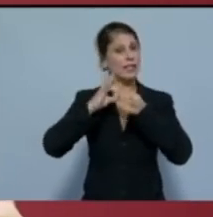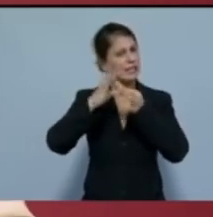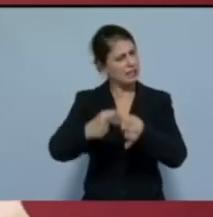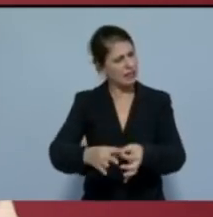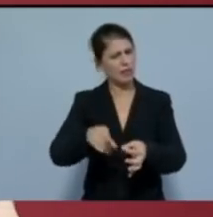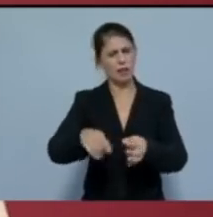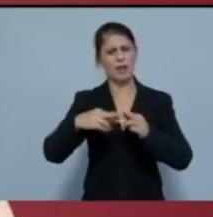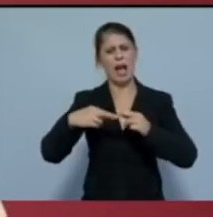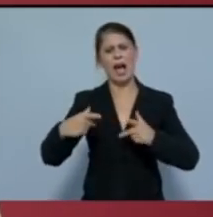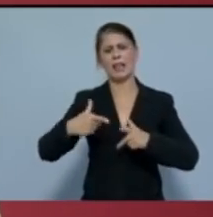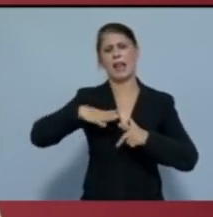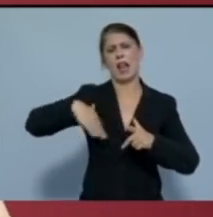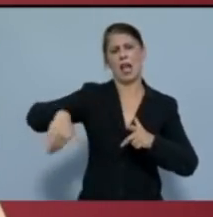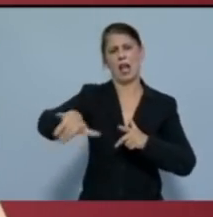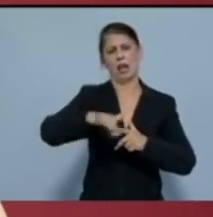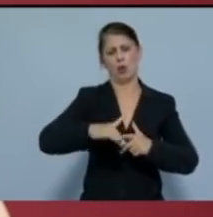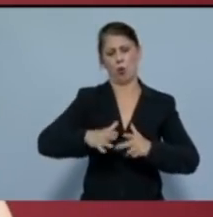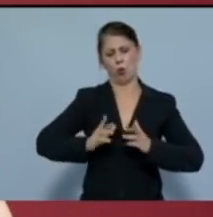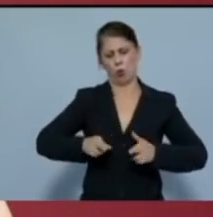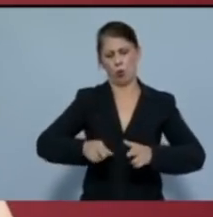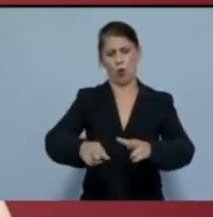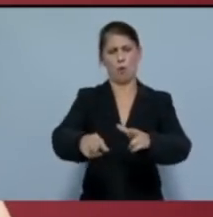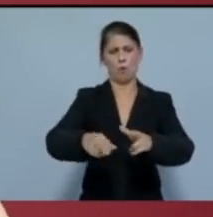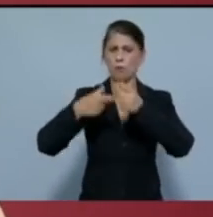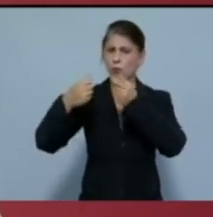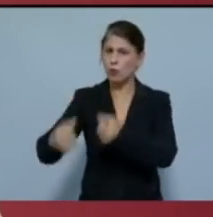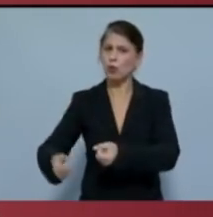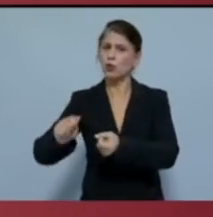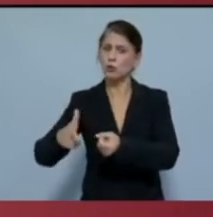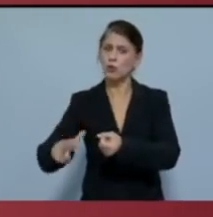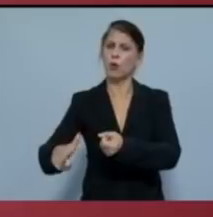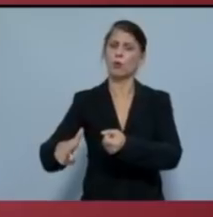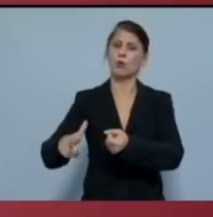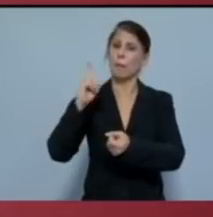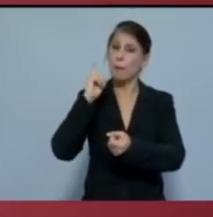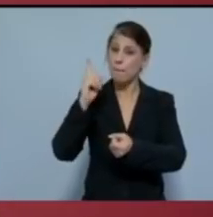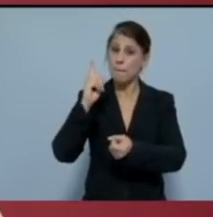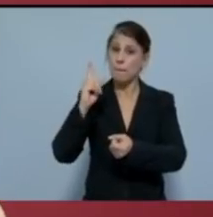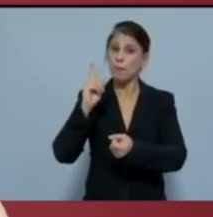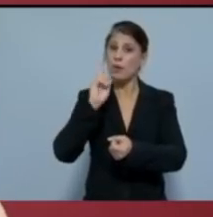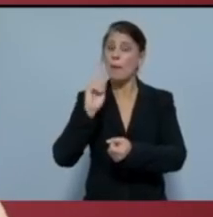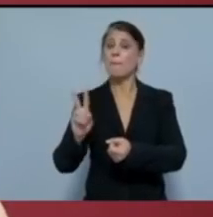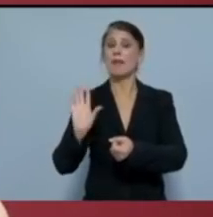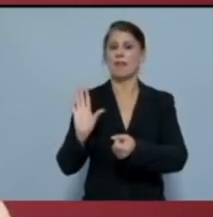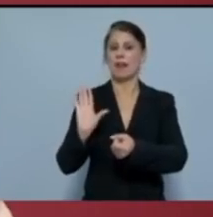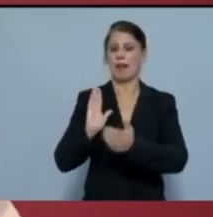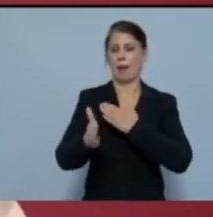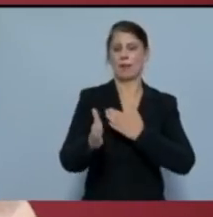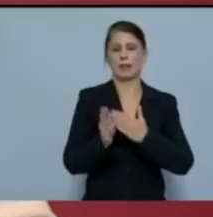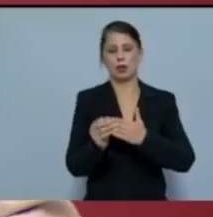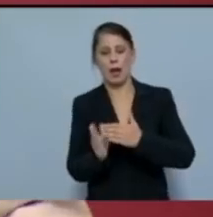ίδια αντιλαϊκή ρότα που φορτώνει τα βάρη στα λαϊκά στρώματα με τρόπο που να μην φαίνεται άμεσα.